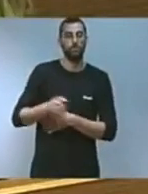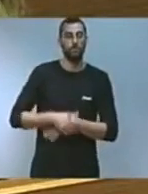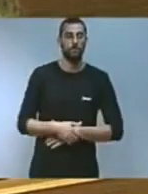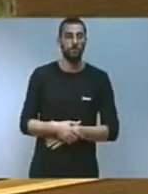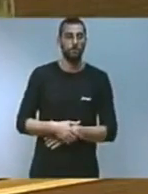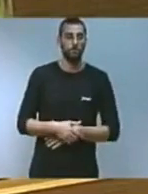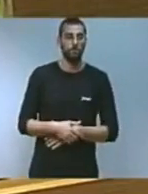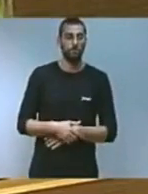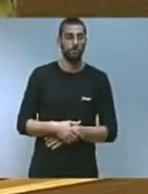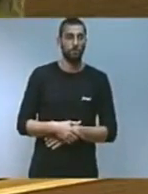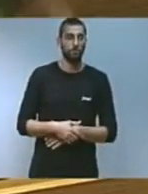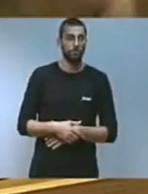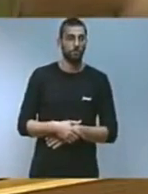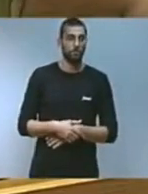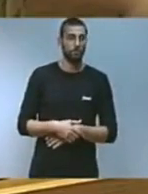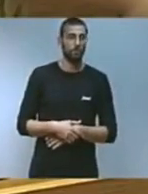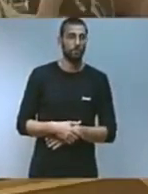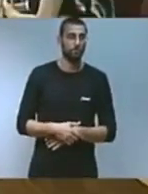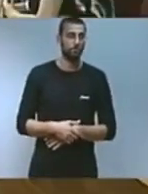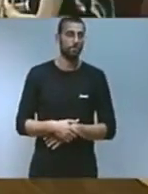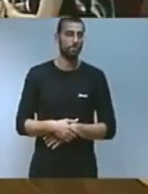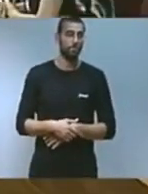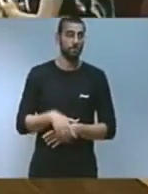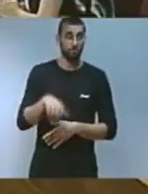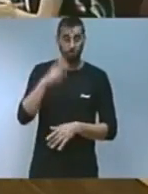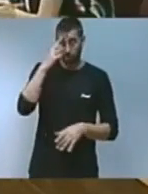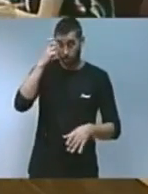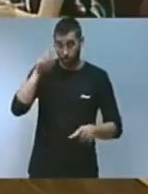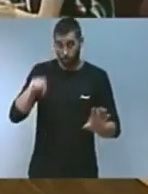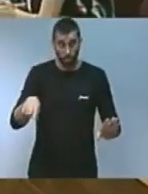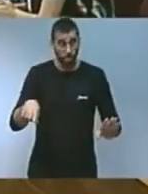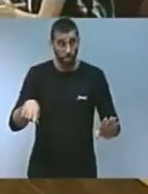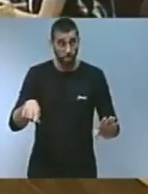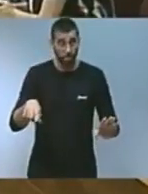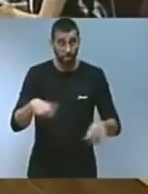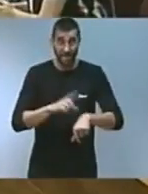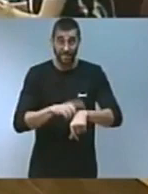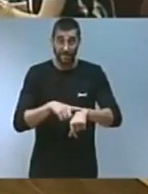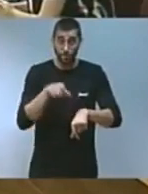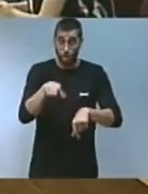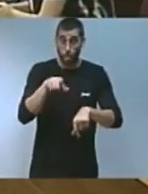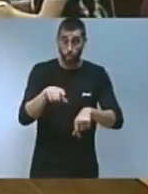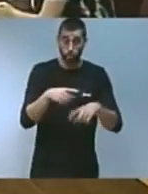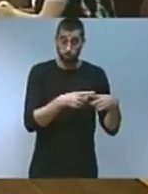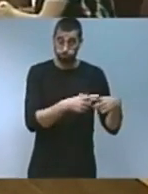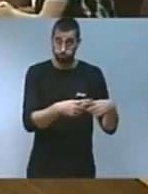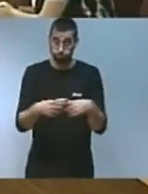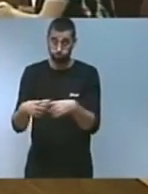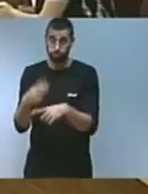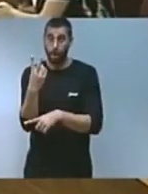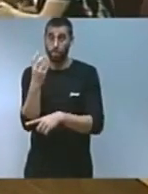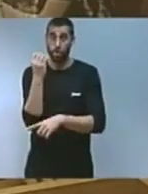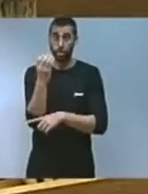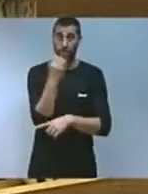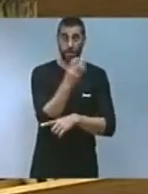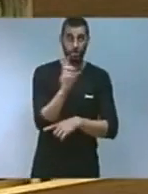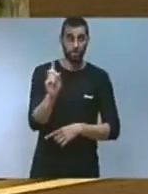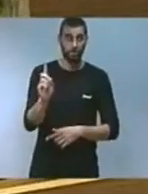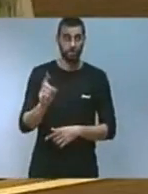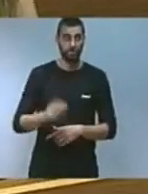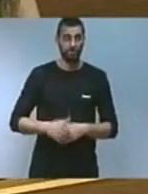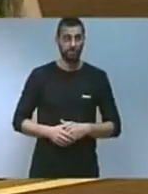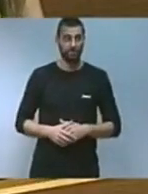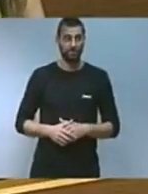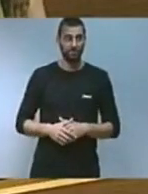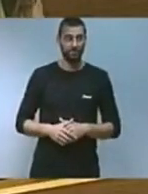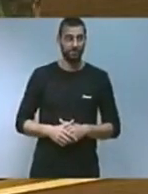consellera permeta'm recordar-li que ha de repartir-se el temps en les dues intervencions ja ho ja ho sé gràcies clar no, no